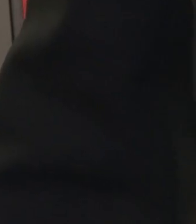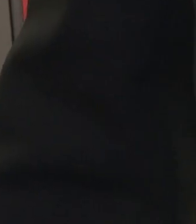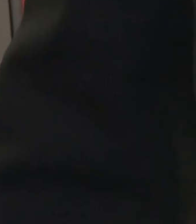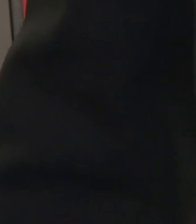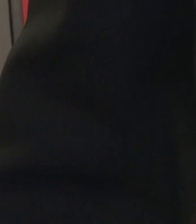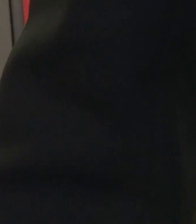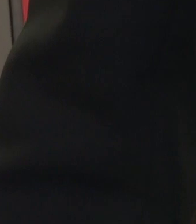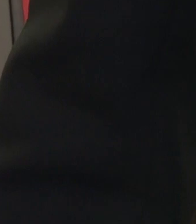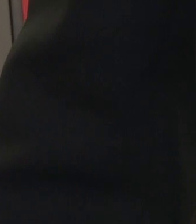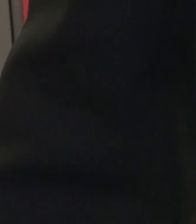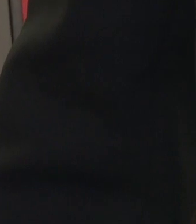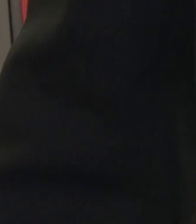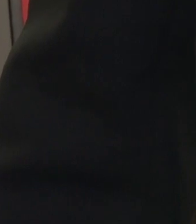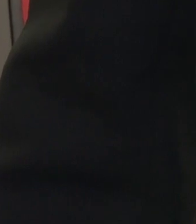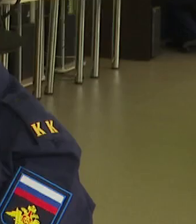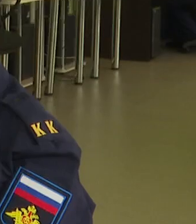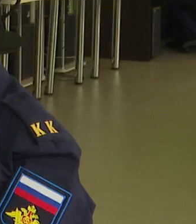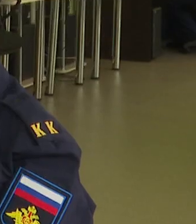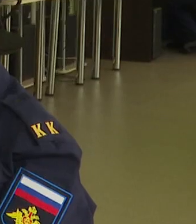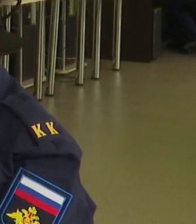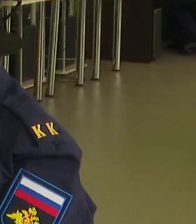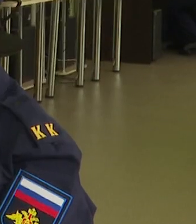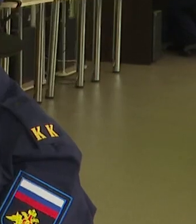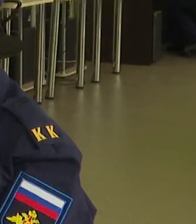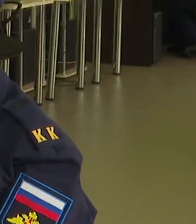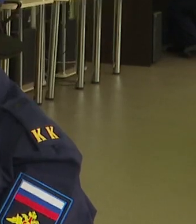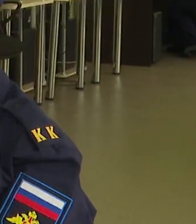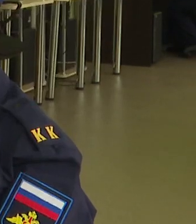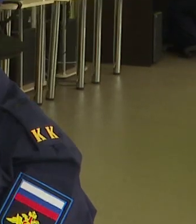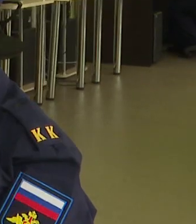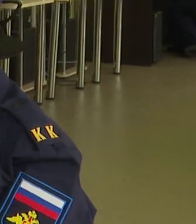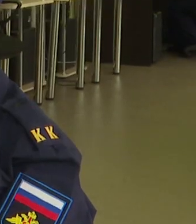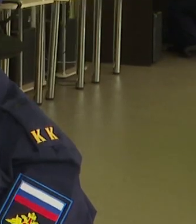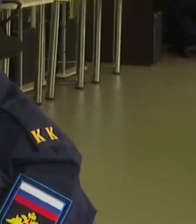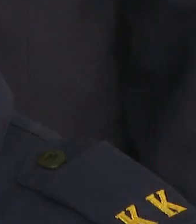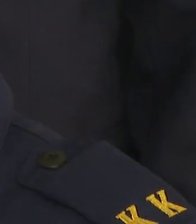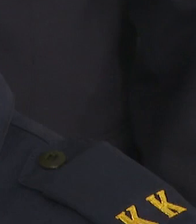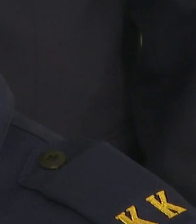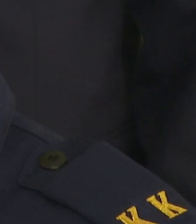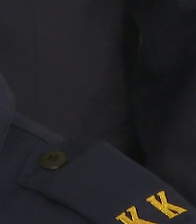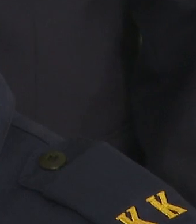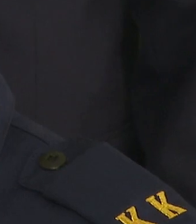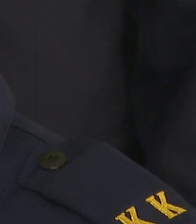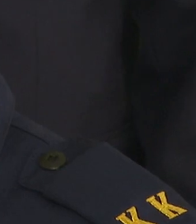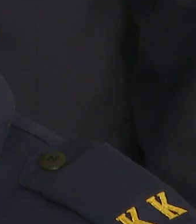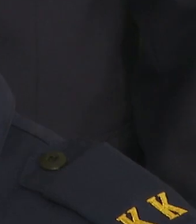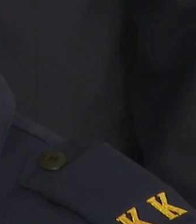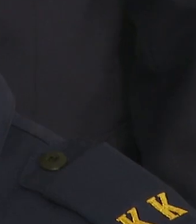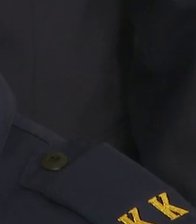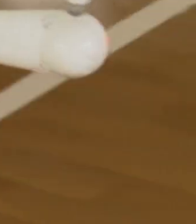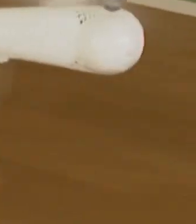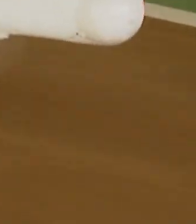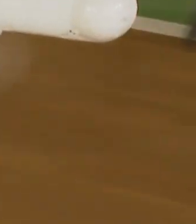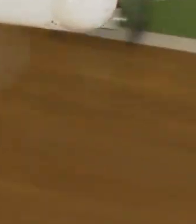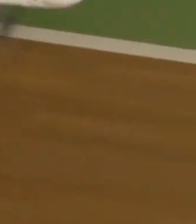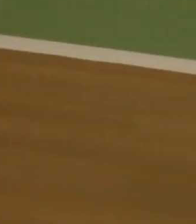Знакомство началось с авиамодельного кружка. Сегодня авиатор-ветеран прививает любовь и передает богатый опыт новому поколению.